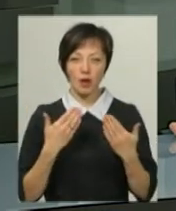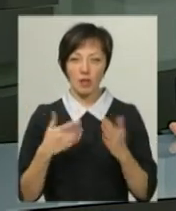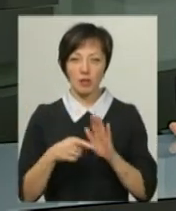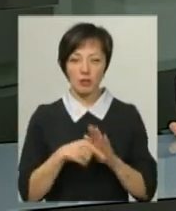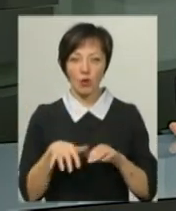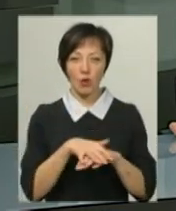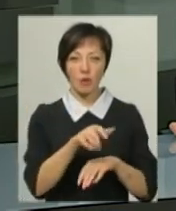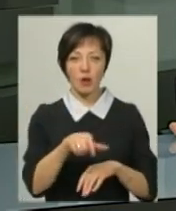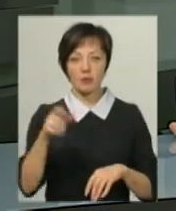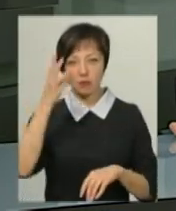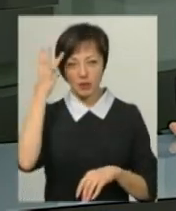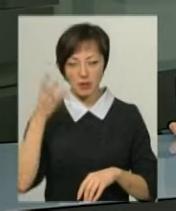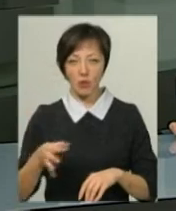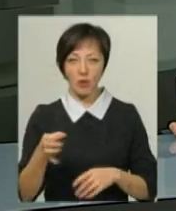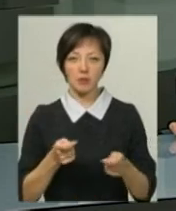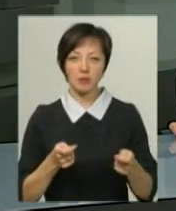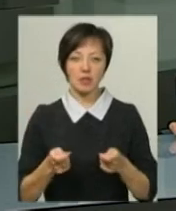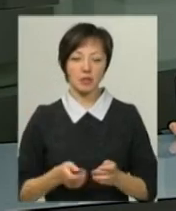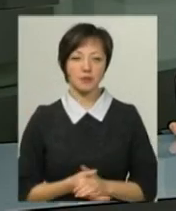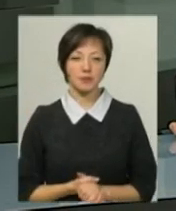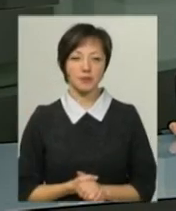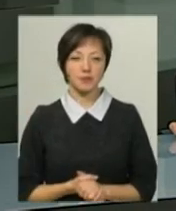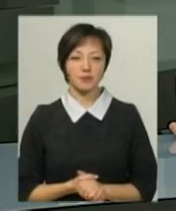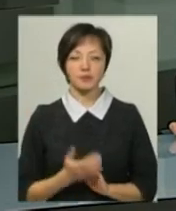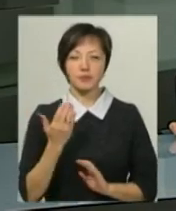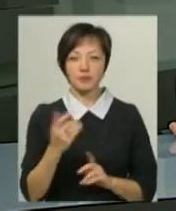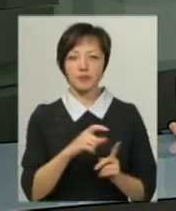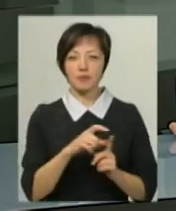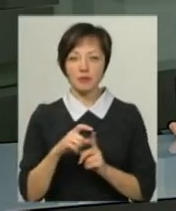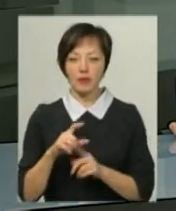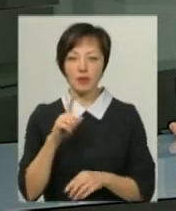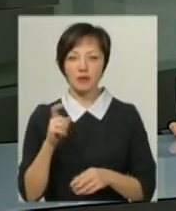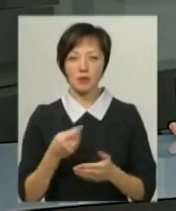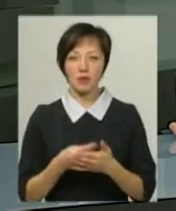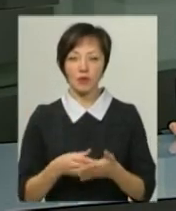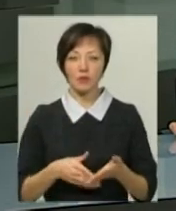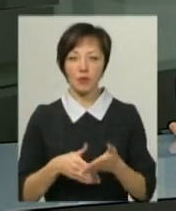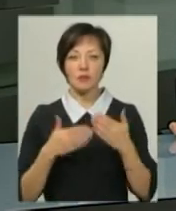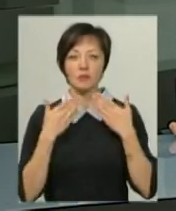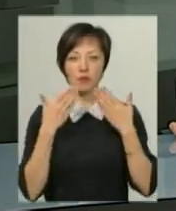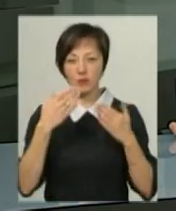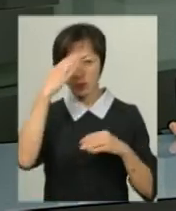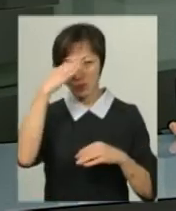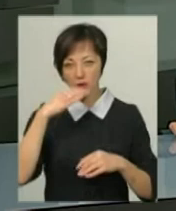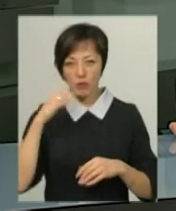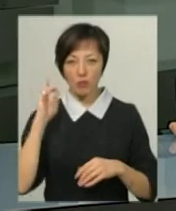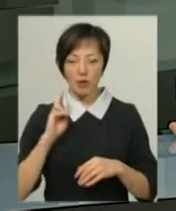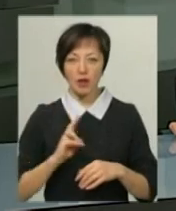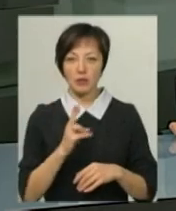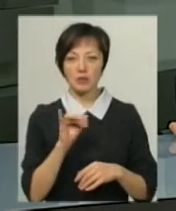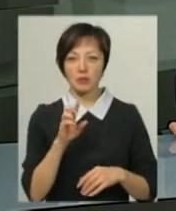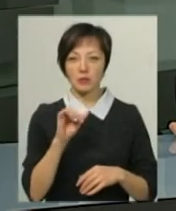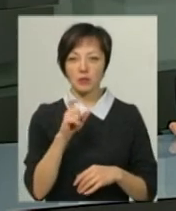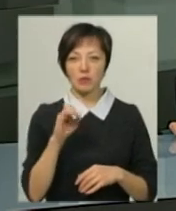громадськістю Хмельницької облдержадміністрації Інна Михайлова. За її словами, за матеріальною допомогою звернувся батько моряка Андрій Цибізов.